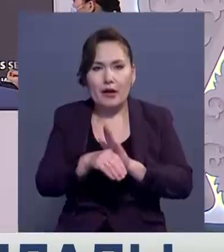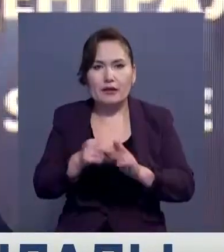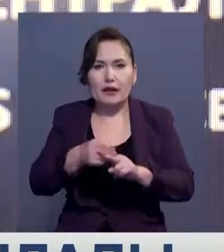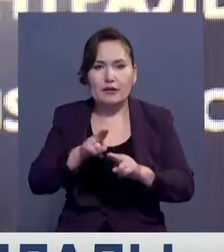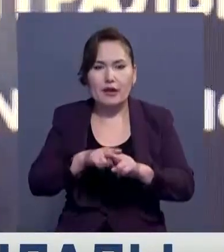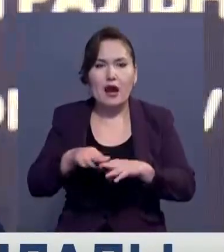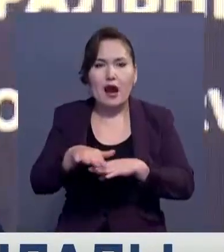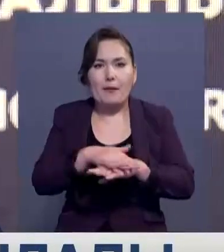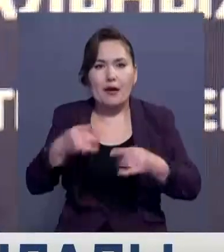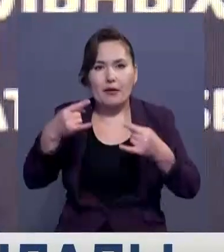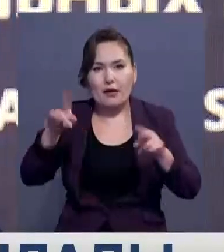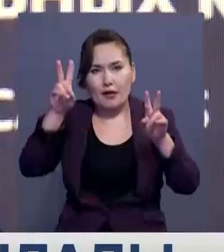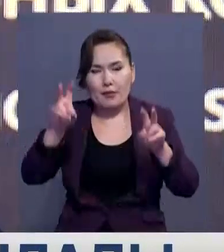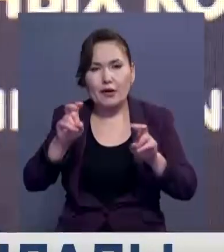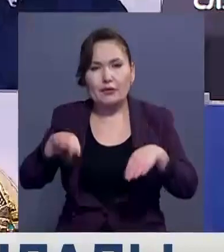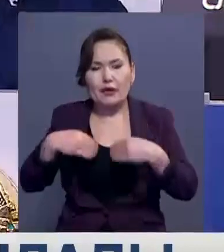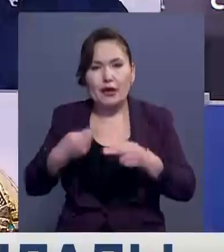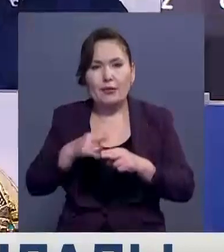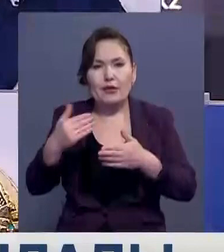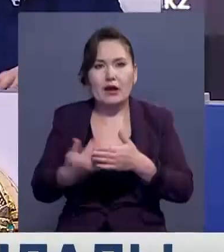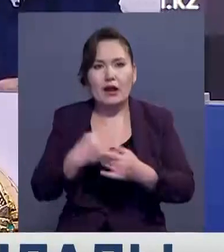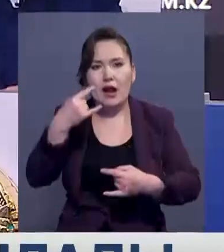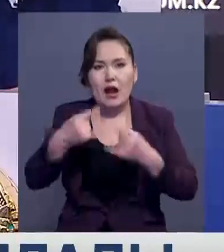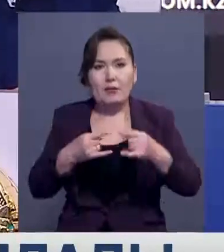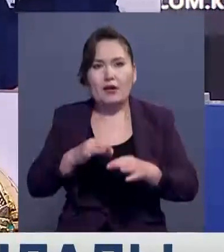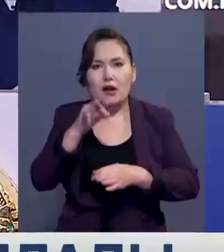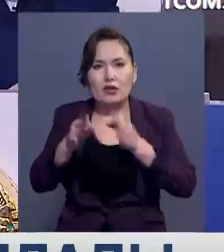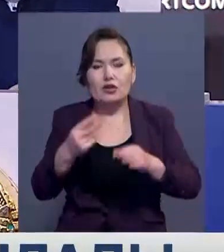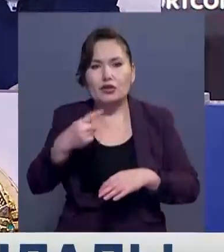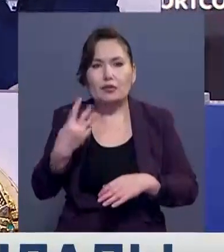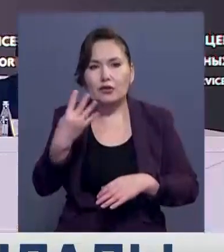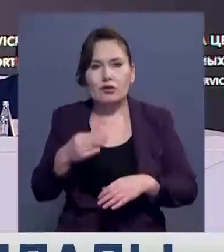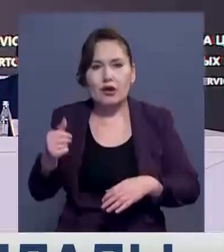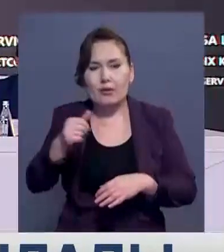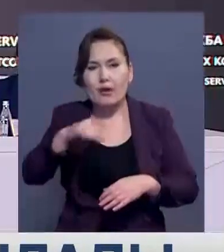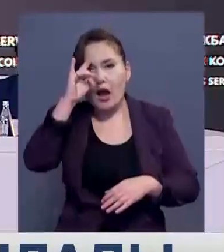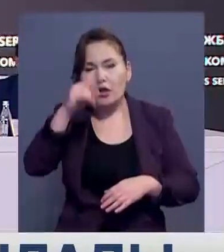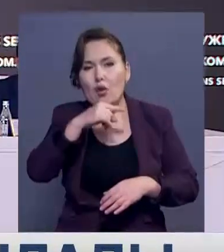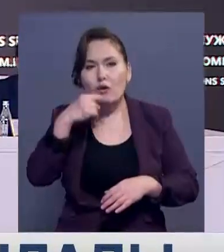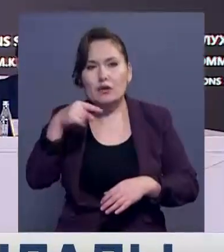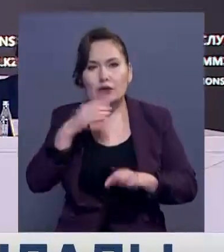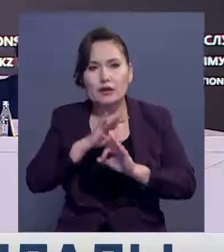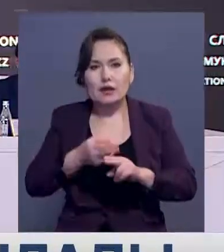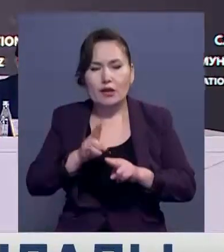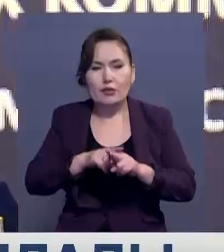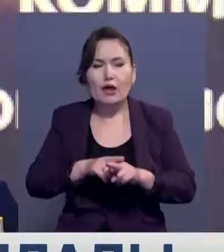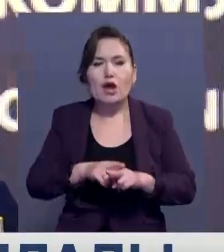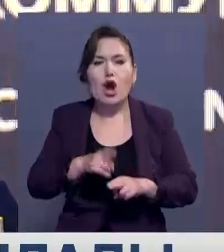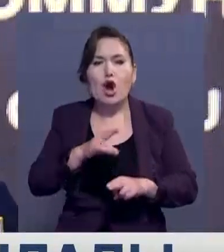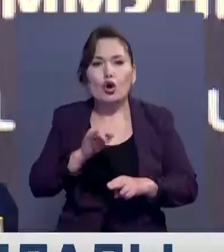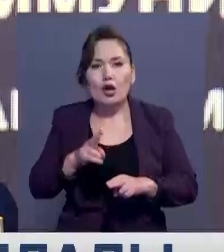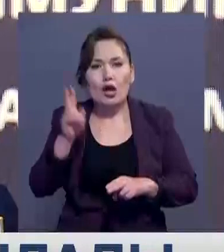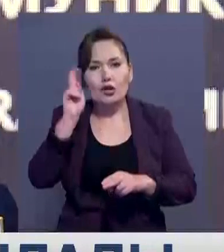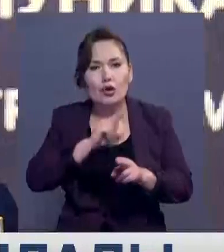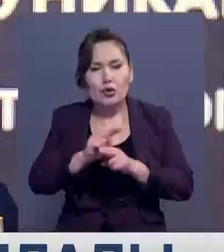Қалық арнасына берілмек жаң ателярына тәлігіне 24 сағат 7 тілде эферт аратат, негізнен Құран